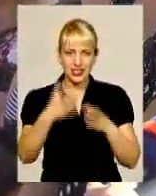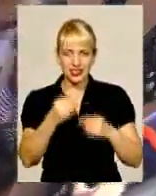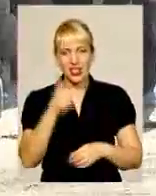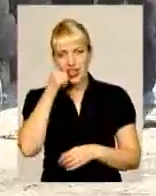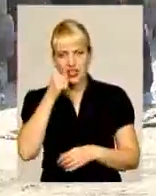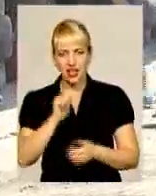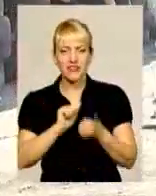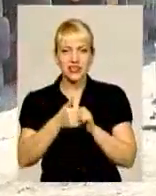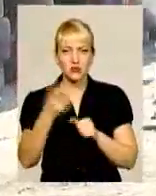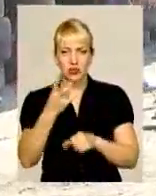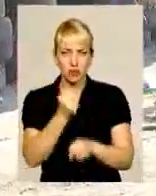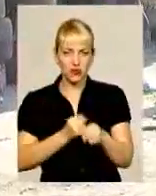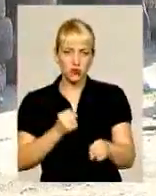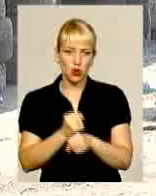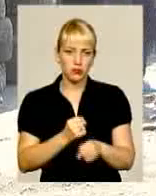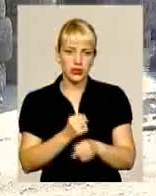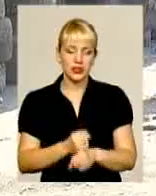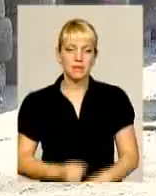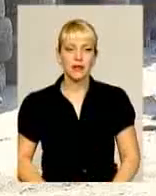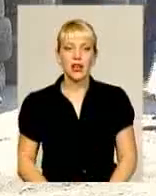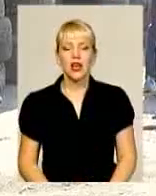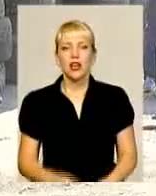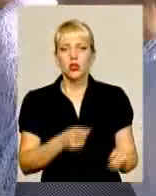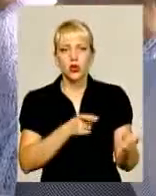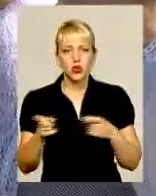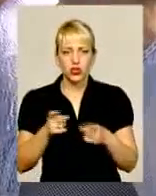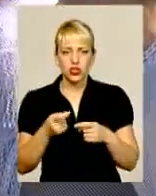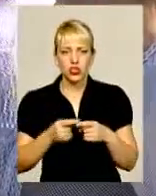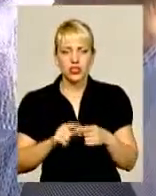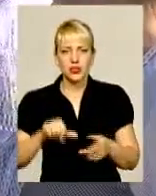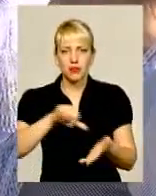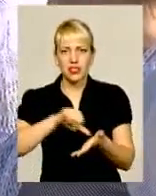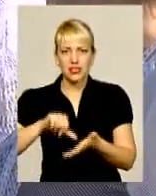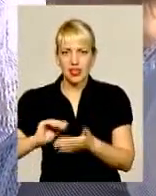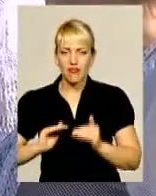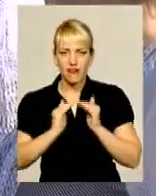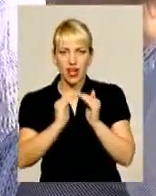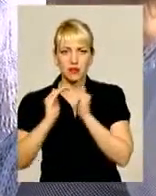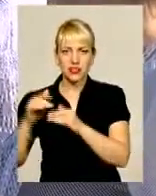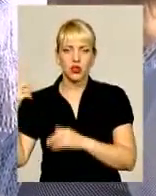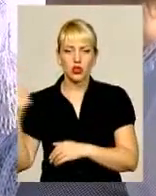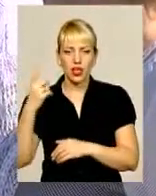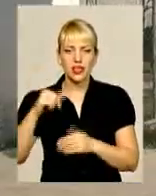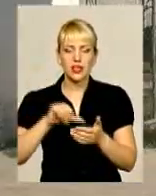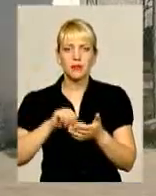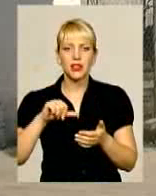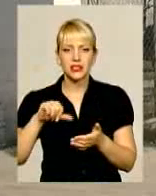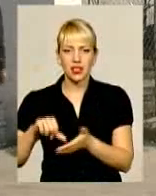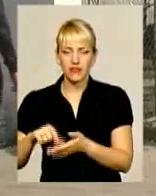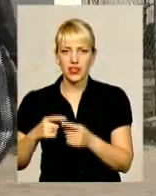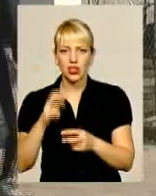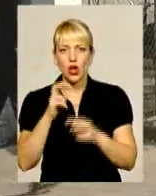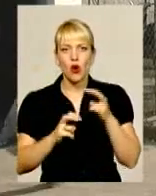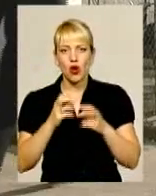відробити. До пікетувальників долучилися представники фермерських господарств та підприємств виробників молока. Як з'ясувалося, їм